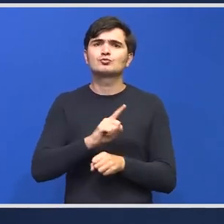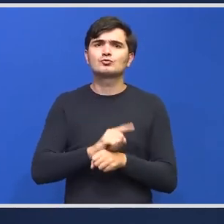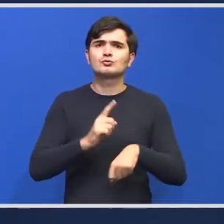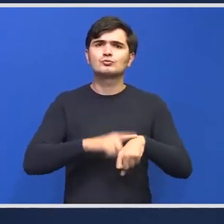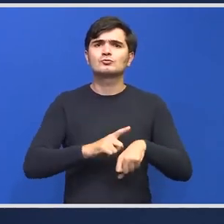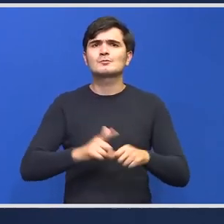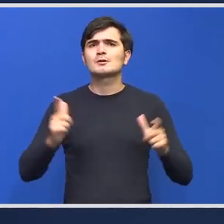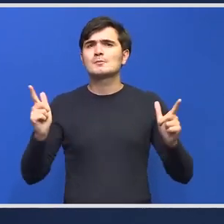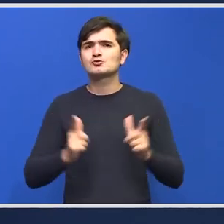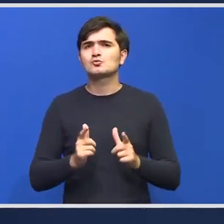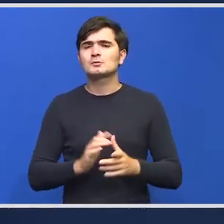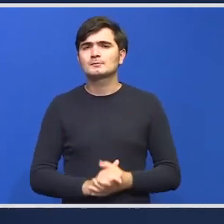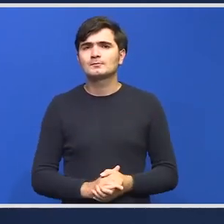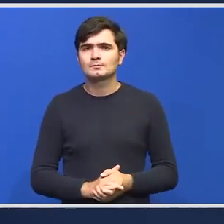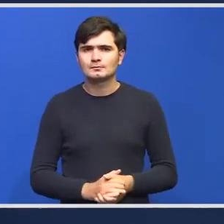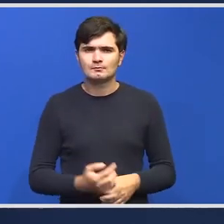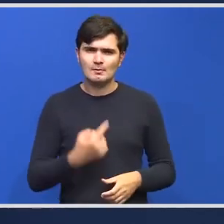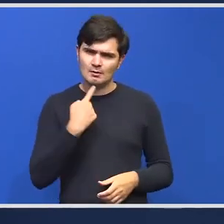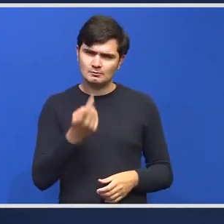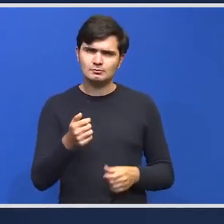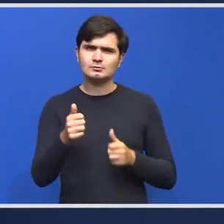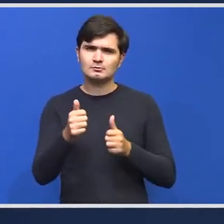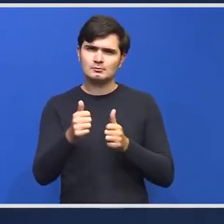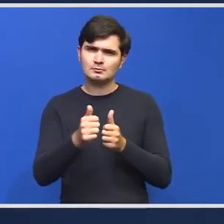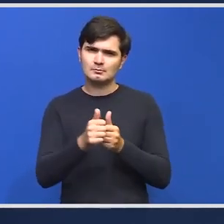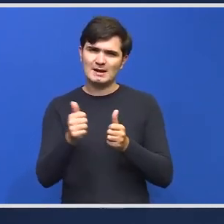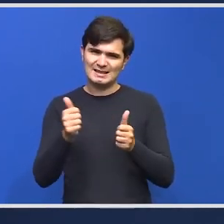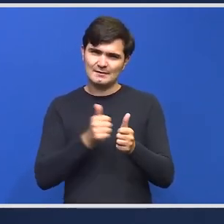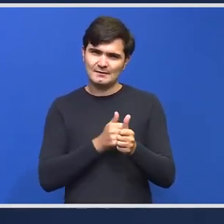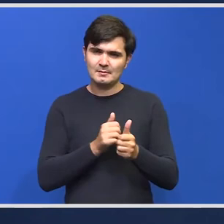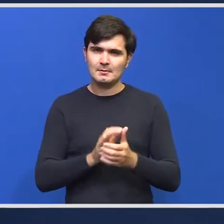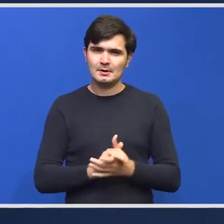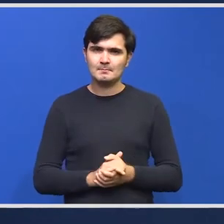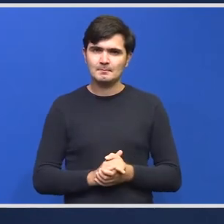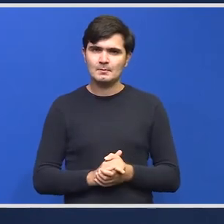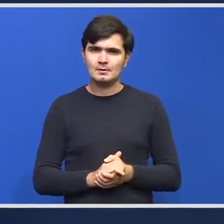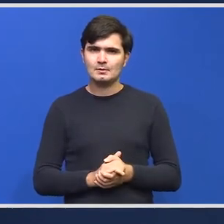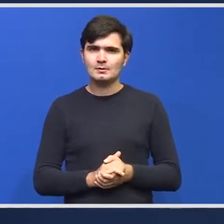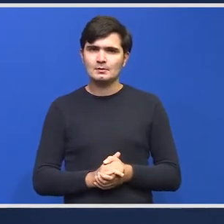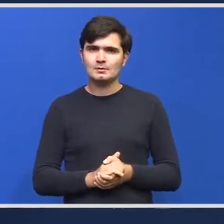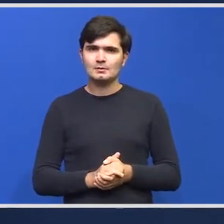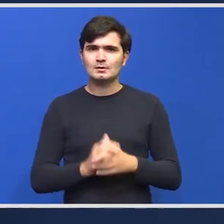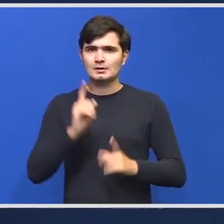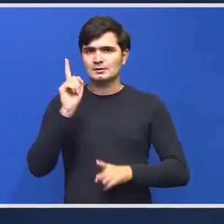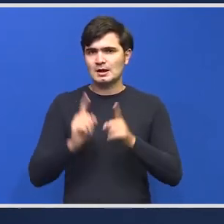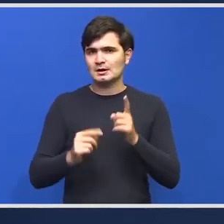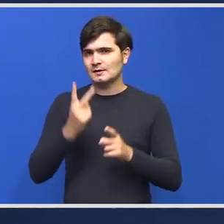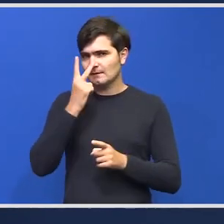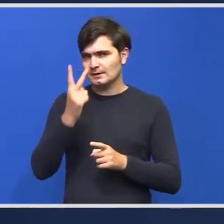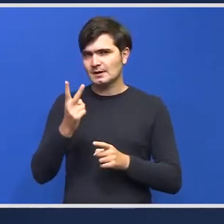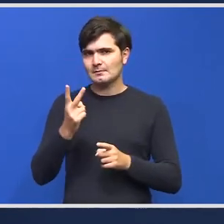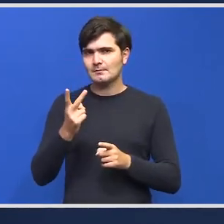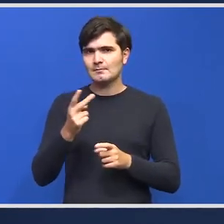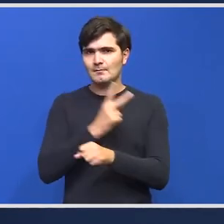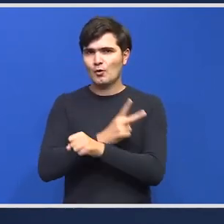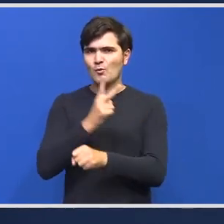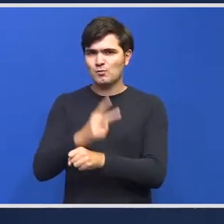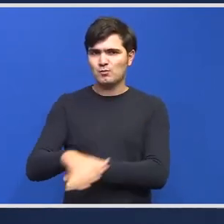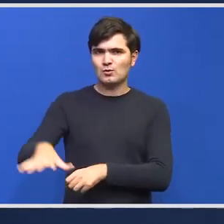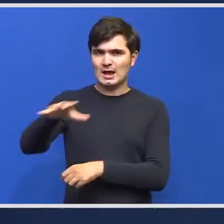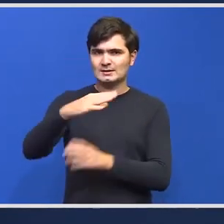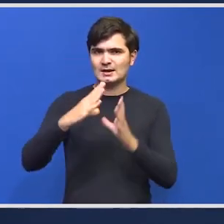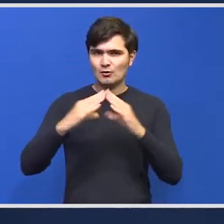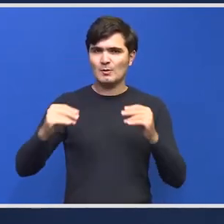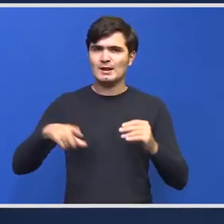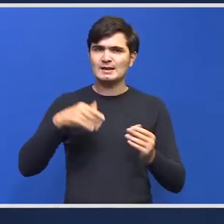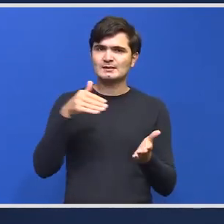relativ scurt spune mai devreme că un standard raportându-ne la populația României ar fi